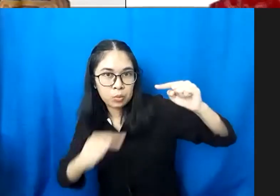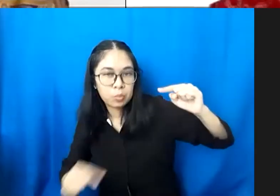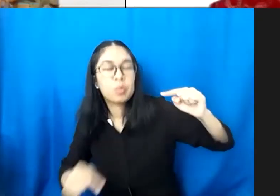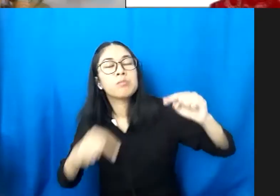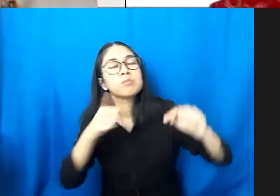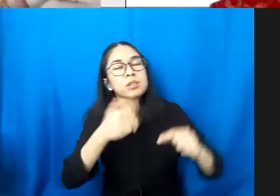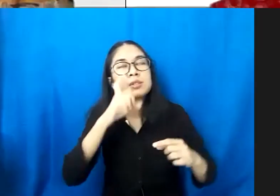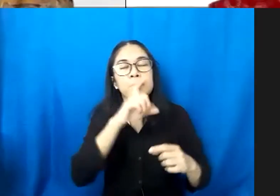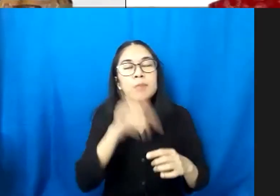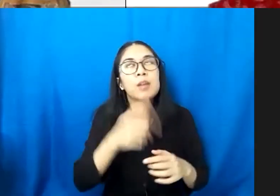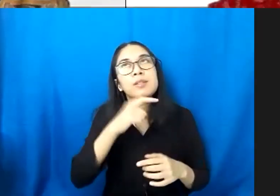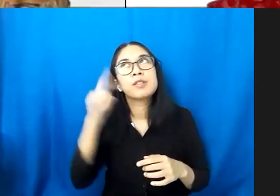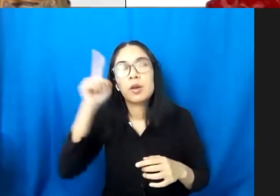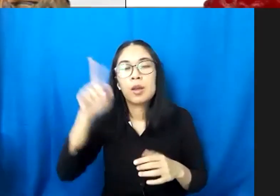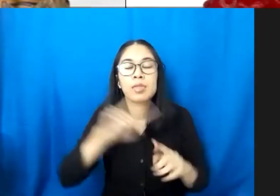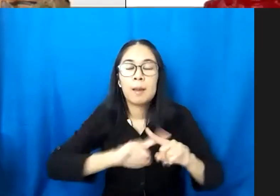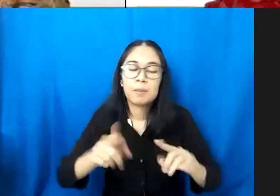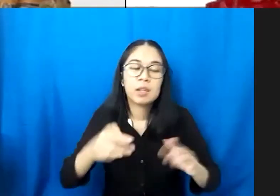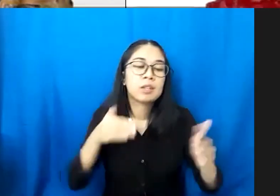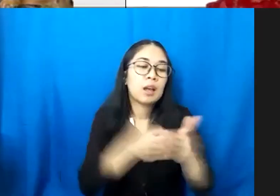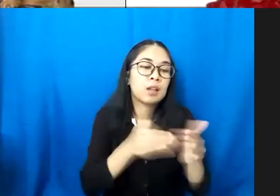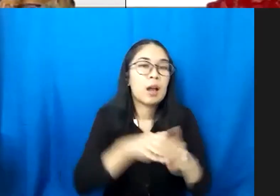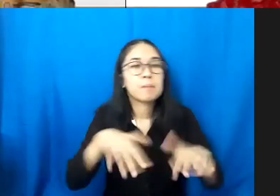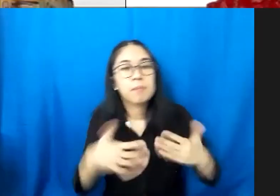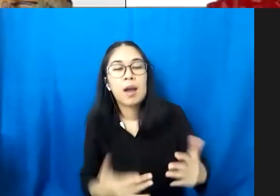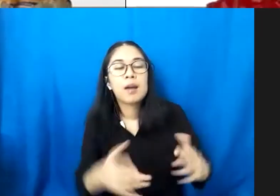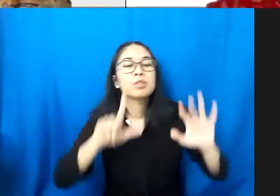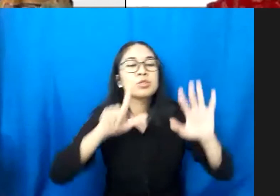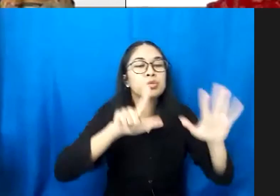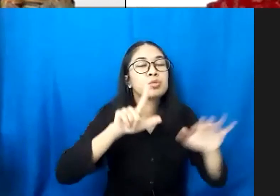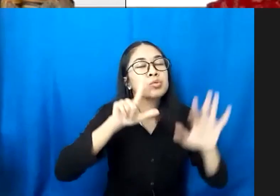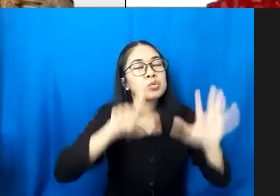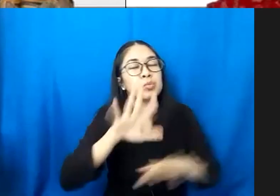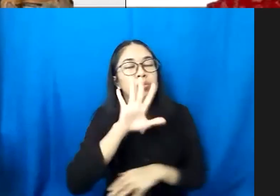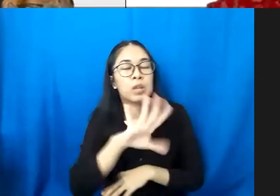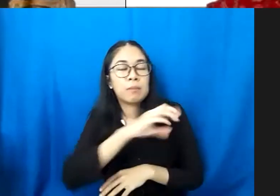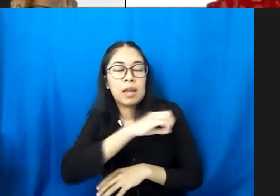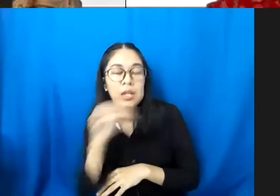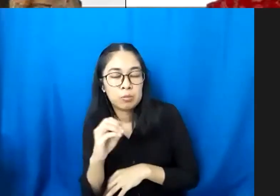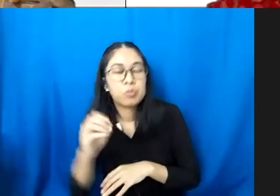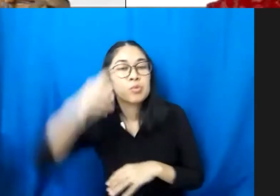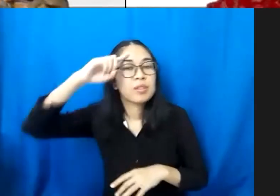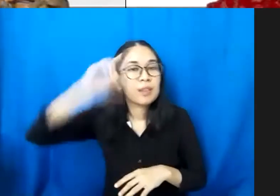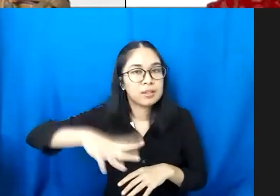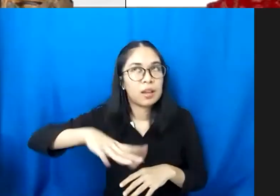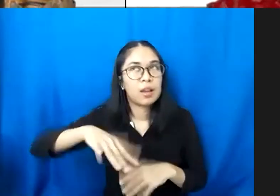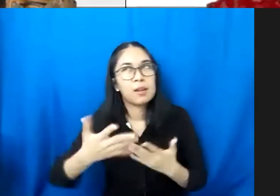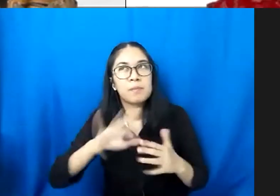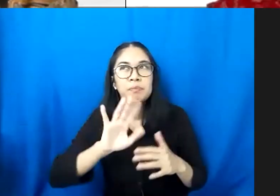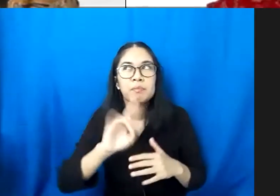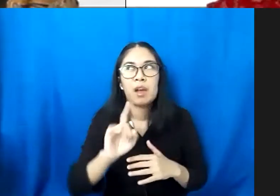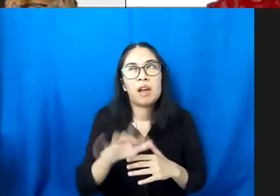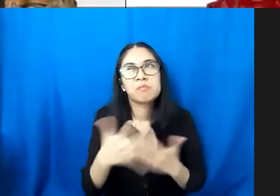besar Pak Berlimah 75.000 desa di 17 atau di taruh lah 4.000